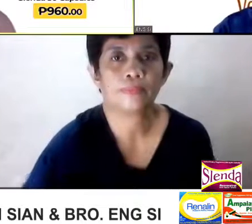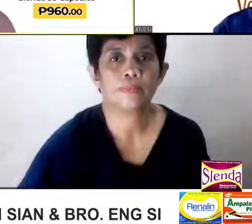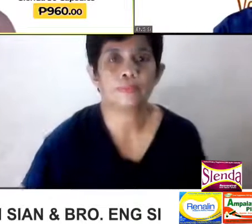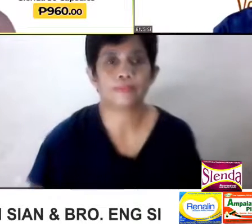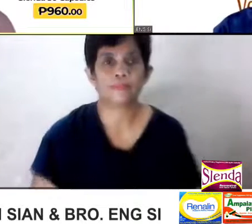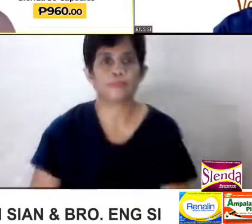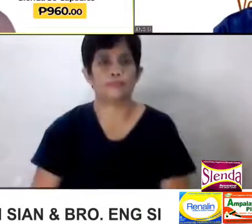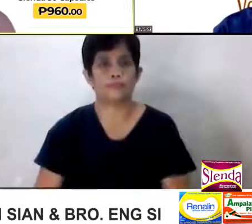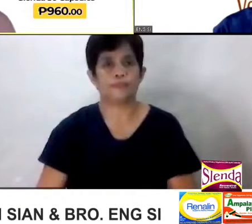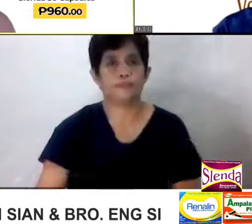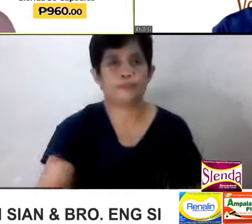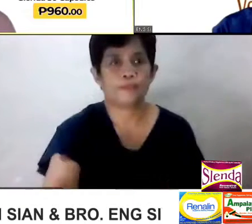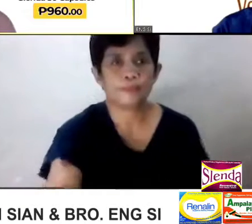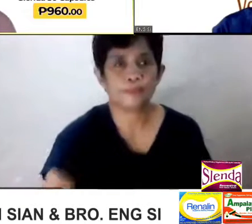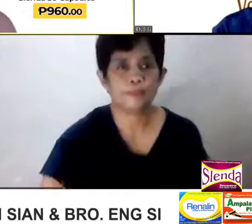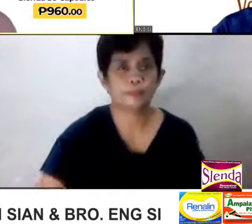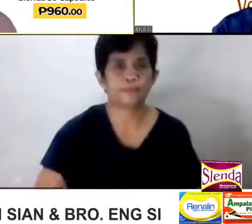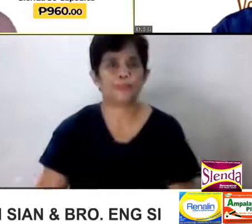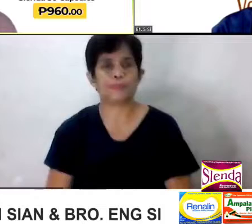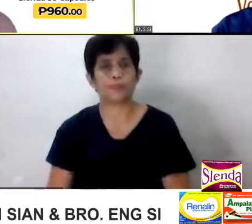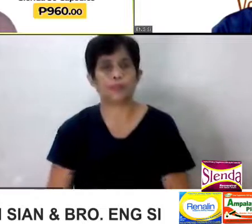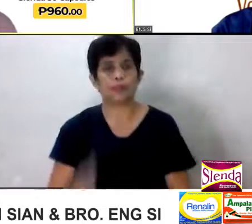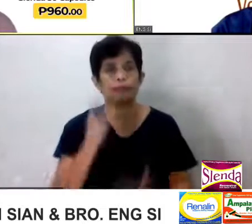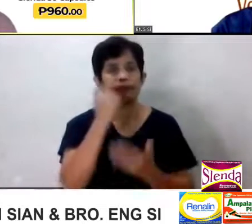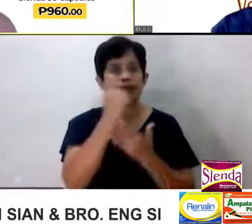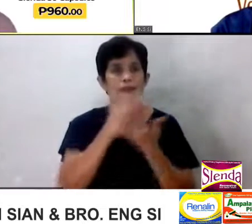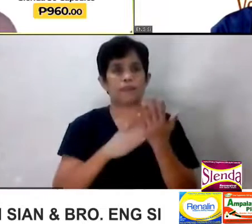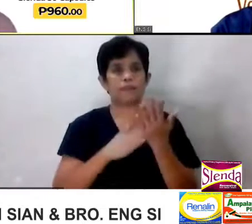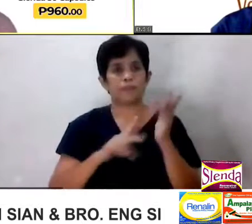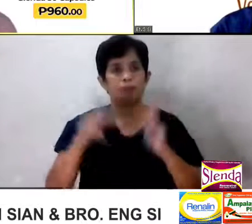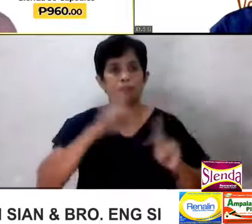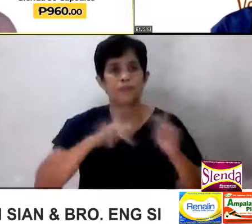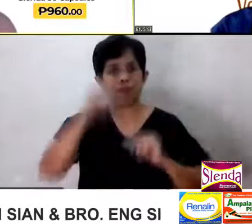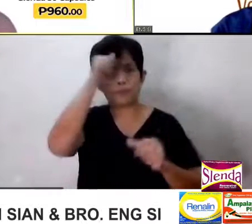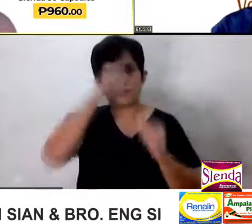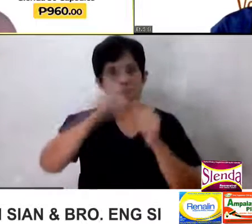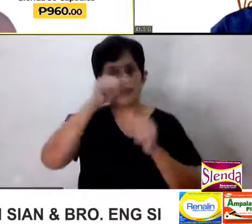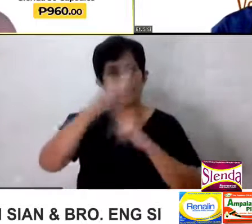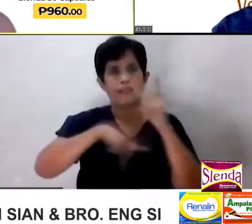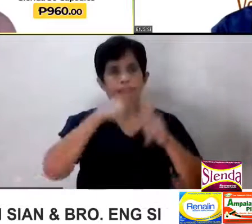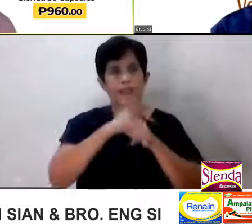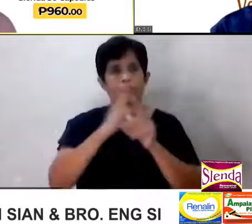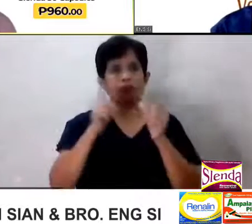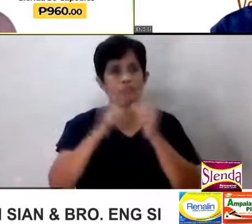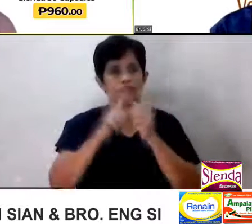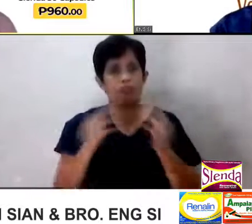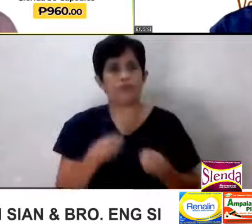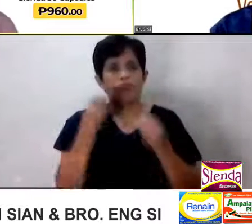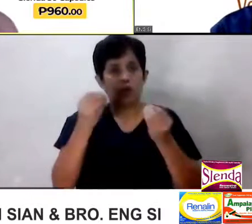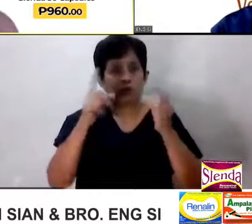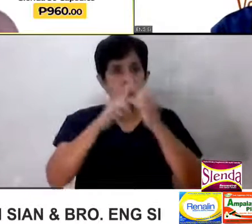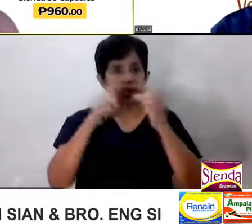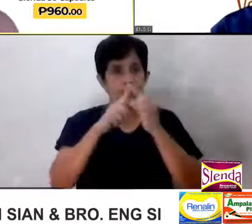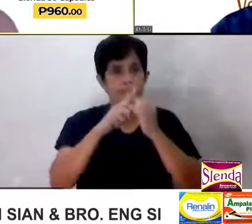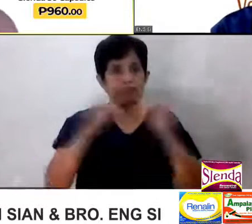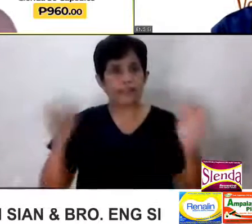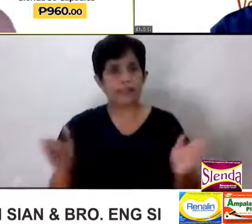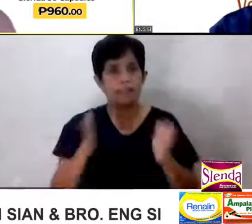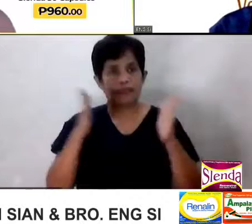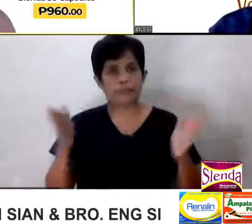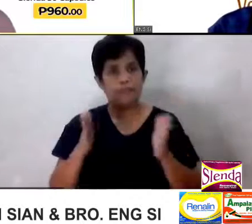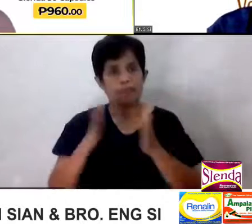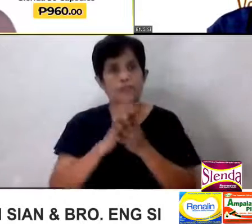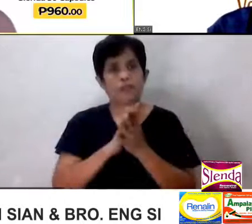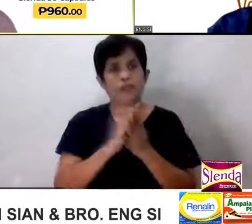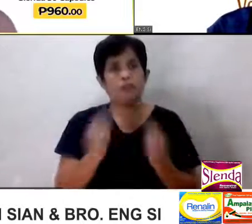remember the kind words that they utter. The words of encouragement that they utter. Diba? Some